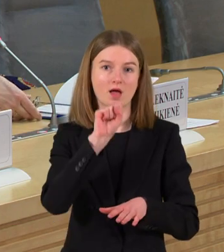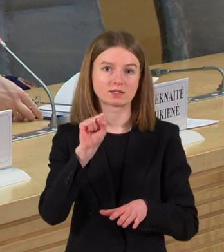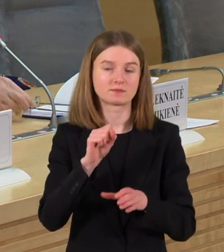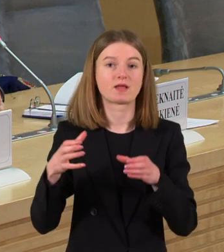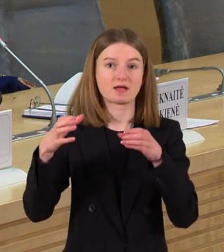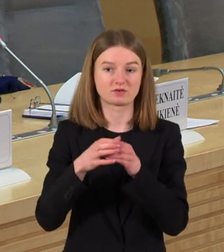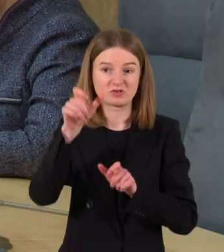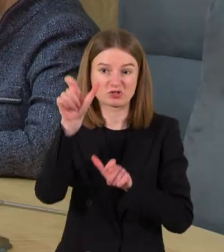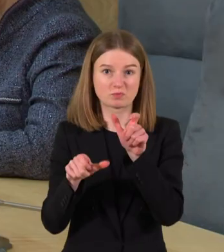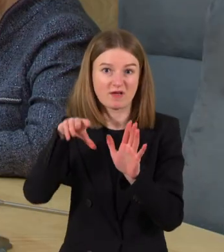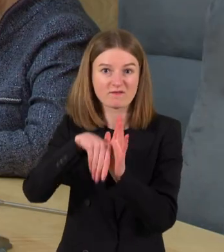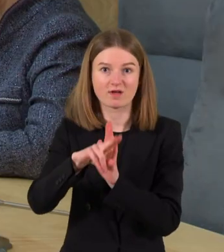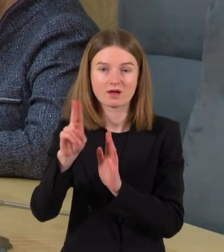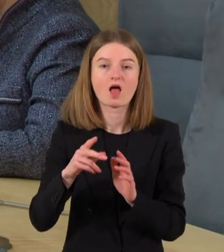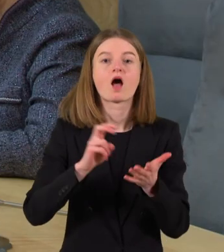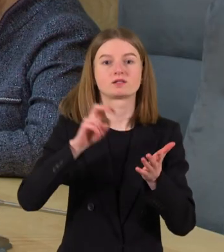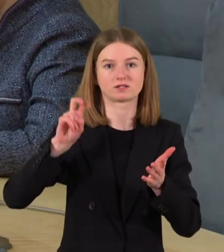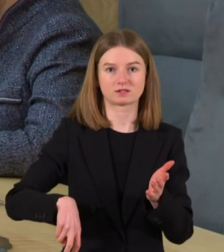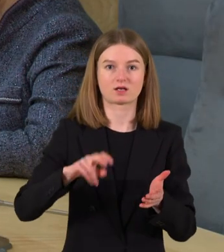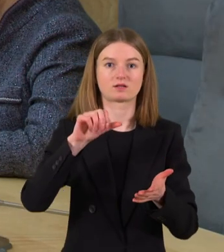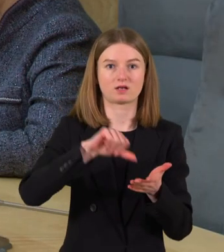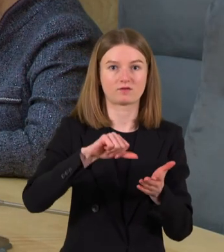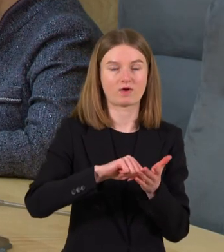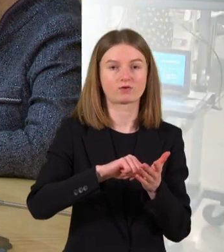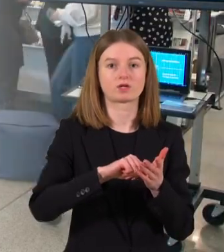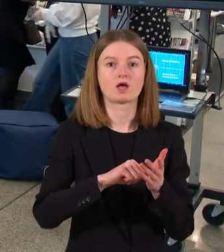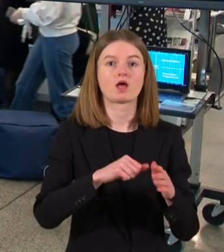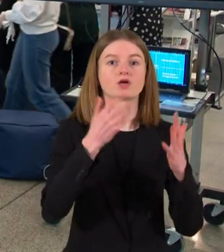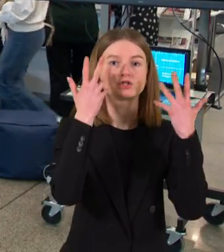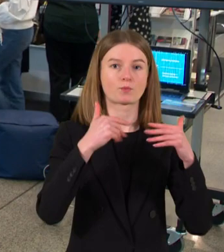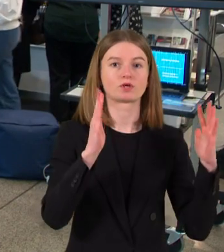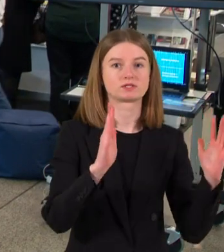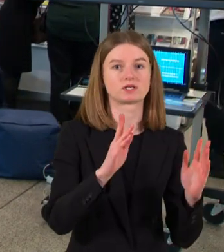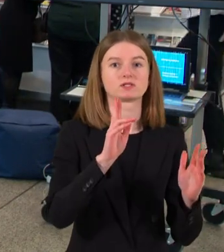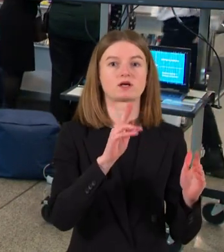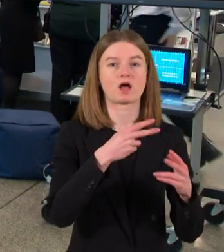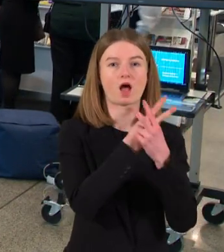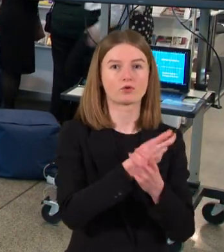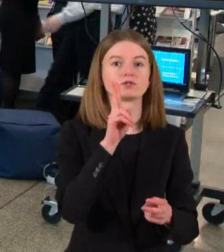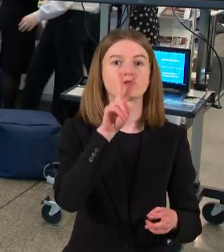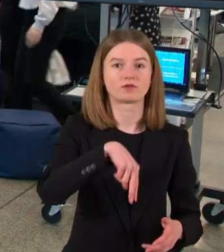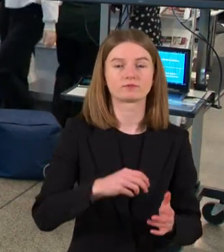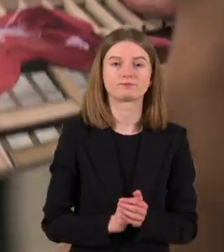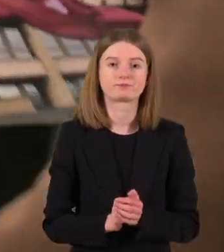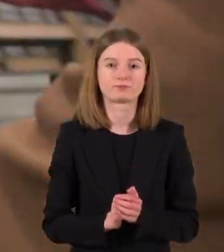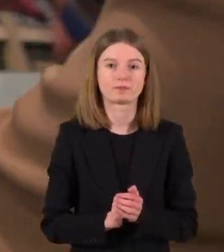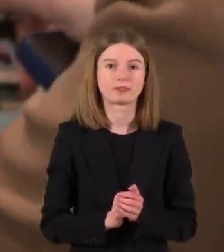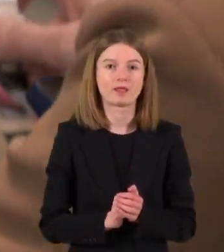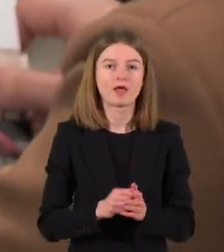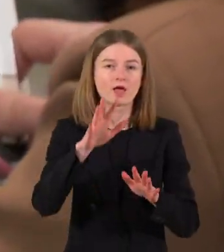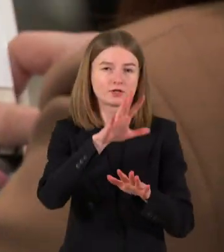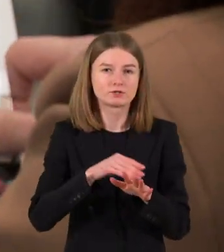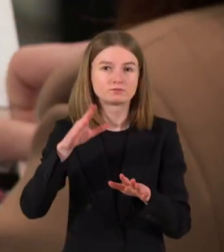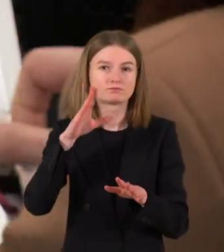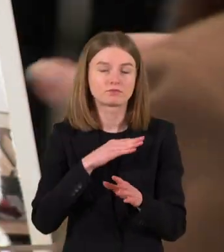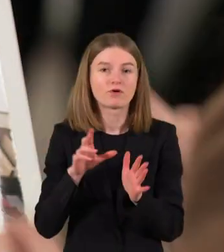atsisakė dalyvauti žiemos sesijoje Austrijoje vienoje. Seimas antrą kartą įsitraukė į vieną didžiausią šalyje